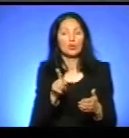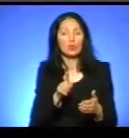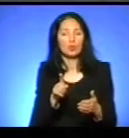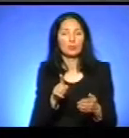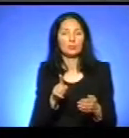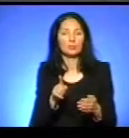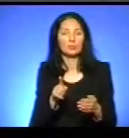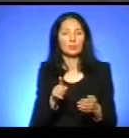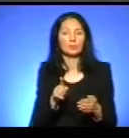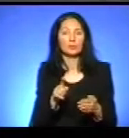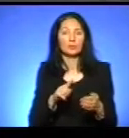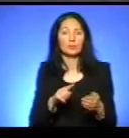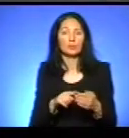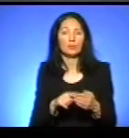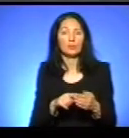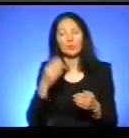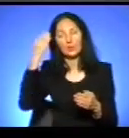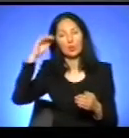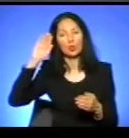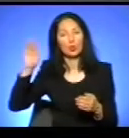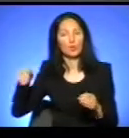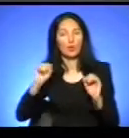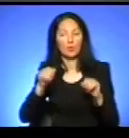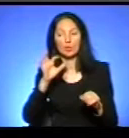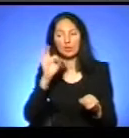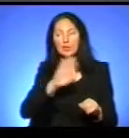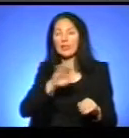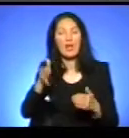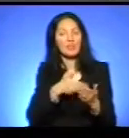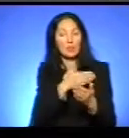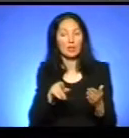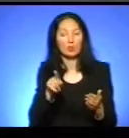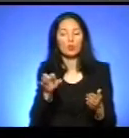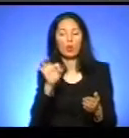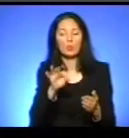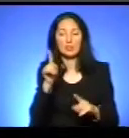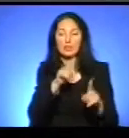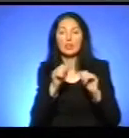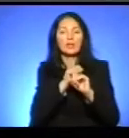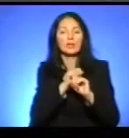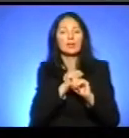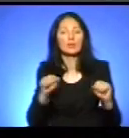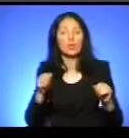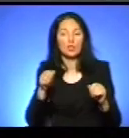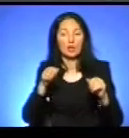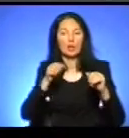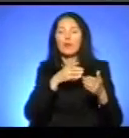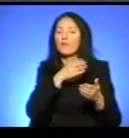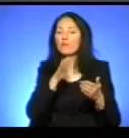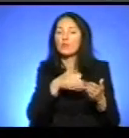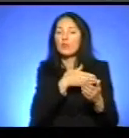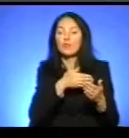ігнорувати, можна сказати, не відмінити, тому що обласна рада не може відмінити постанову Кабінету міністрів,